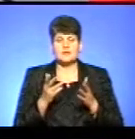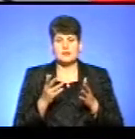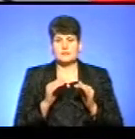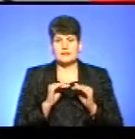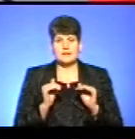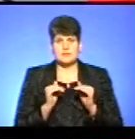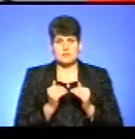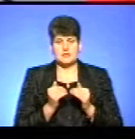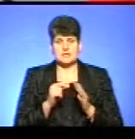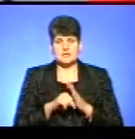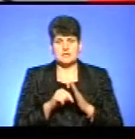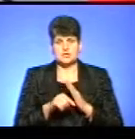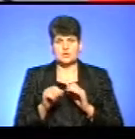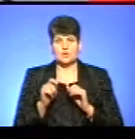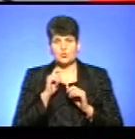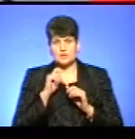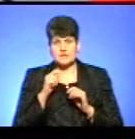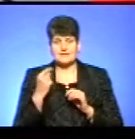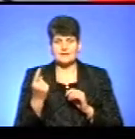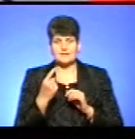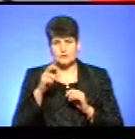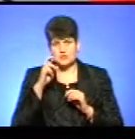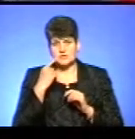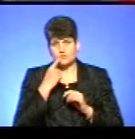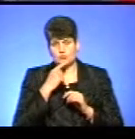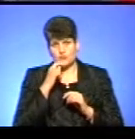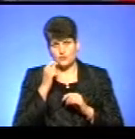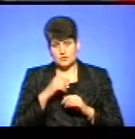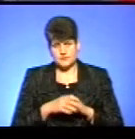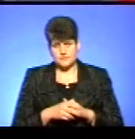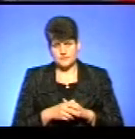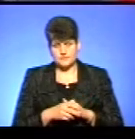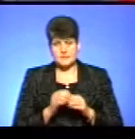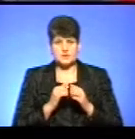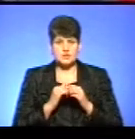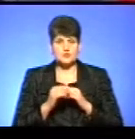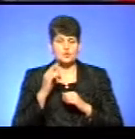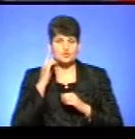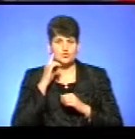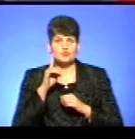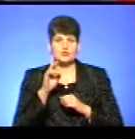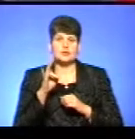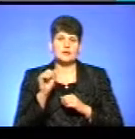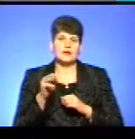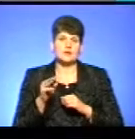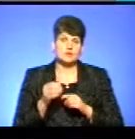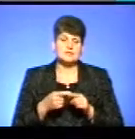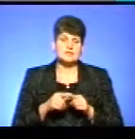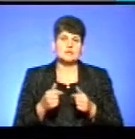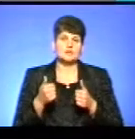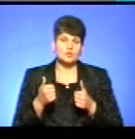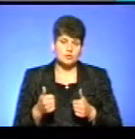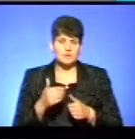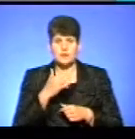применшувала значення української єдиної державної мови в Україні. Ми часто чуємо, що НАТО – це добре, ми знаємо, що це добре,